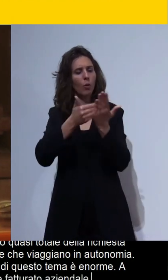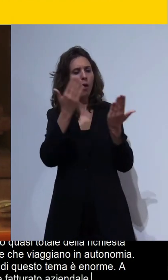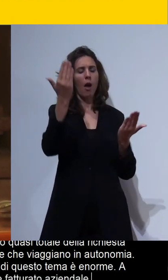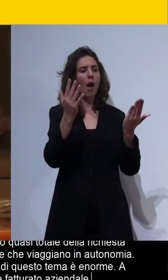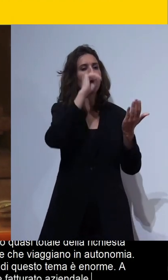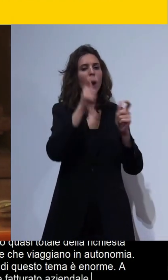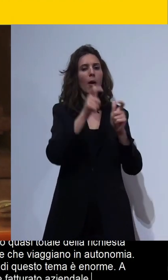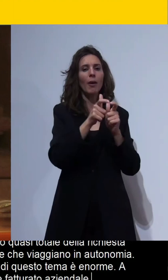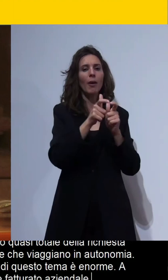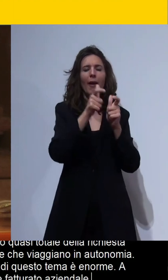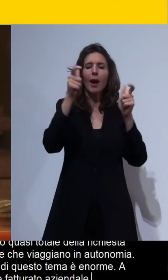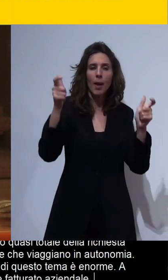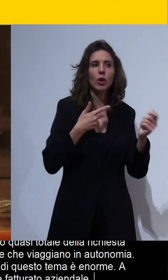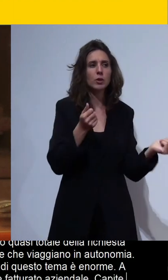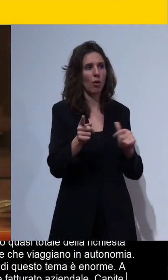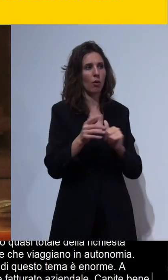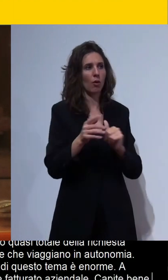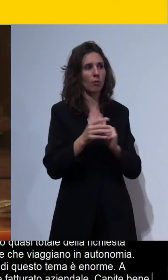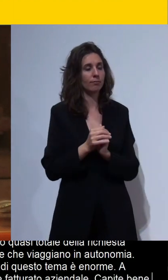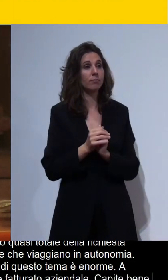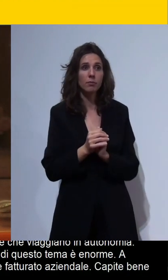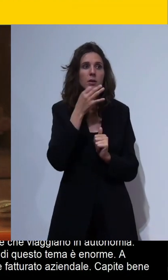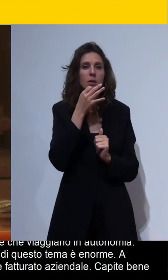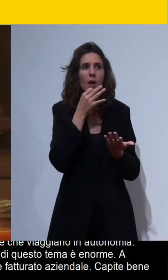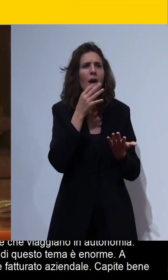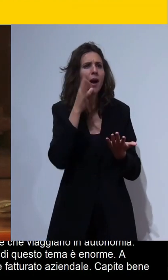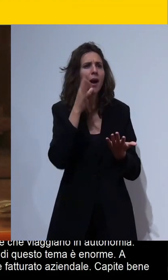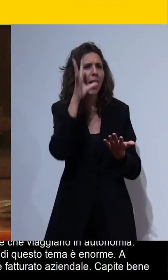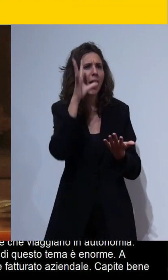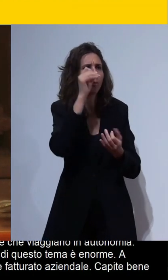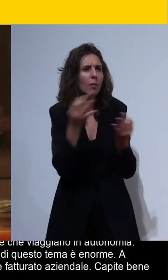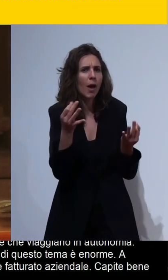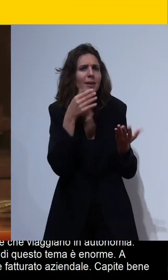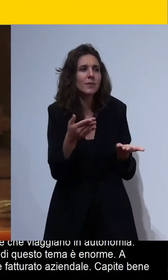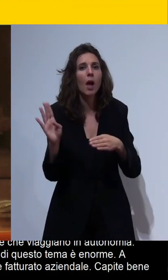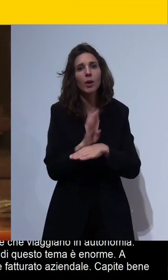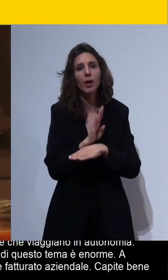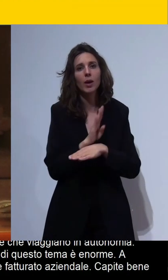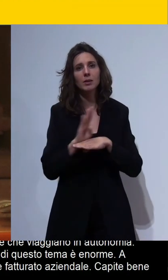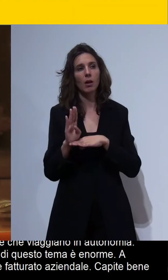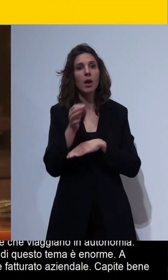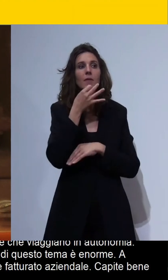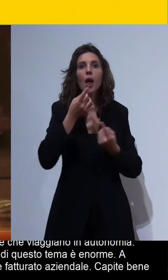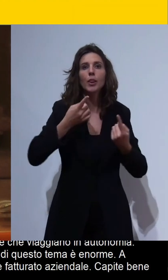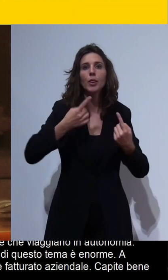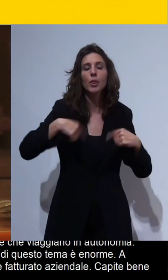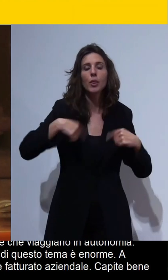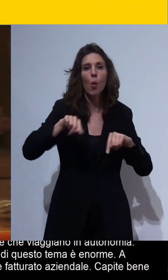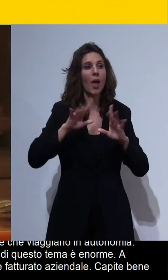capite bene che questo vuol dire business quindi quando noi usciamo da una pandemia